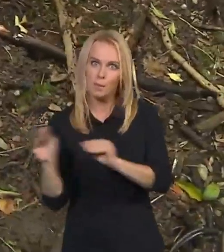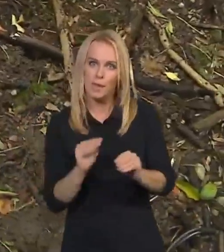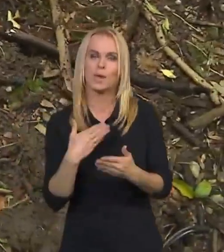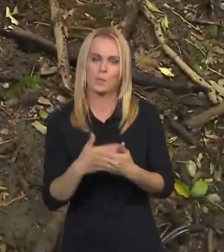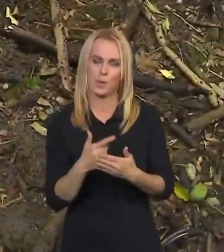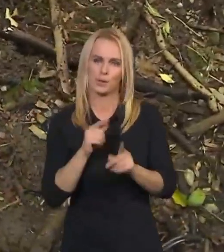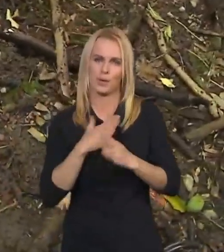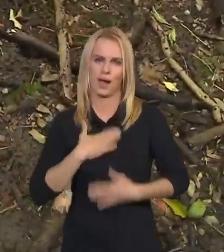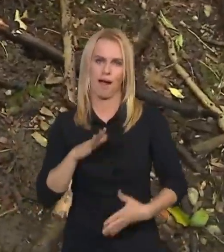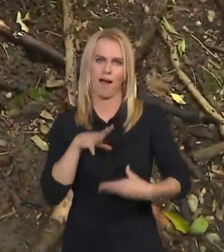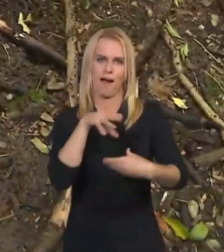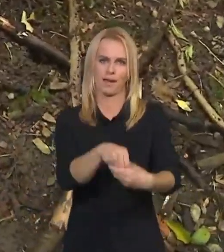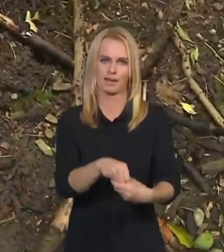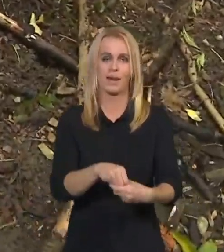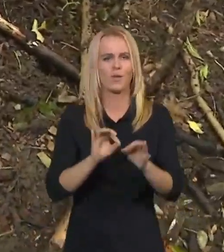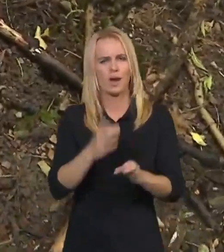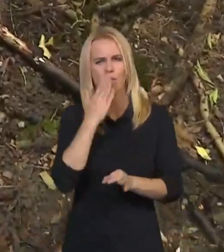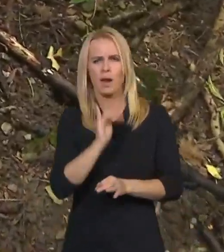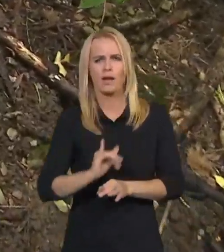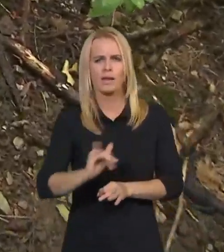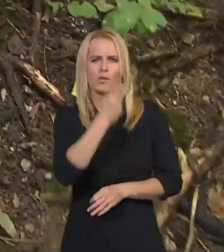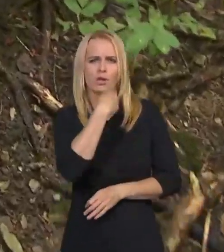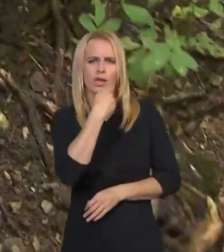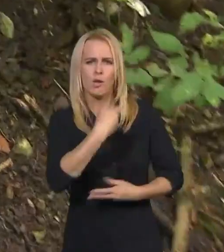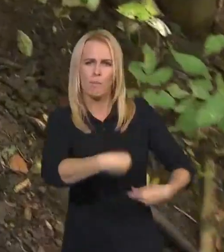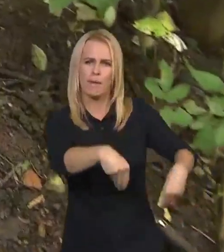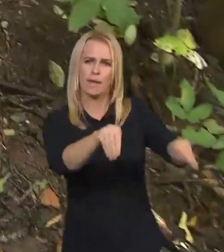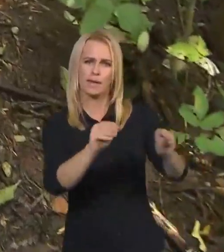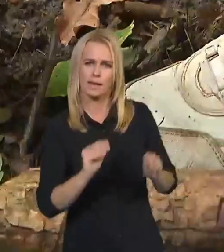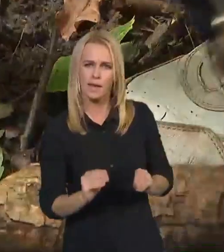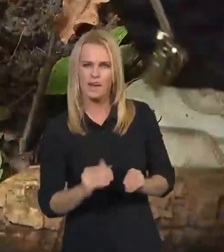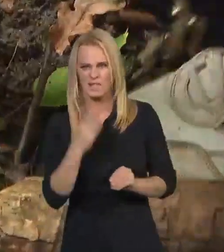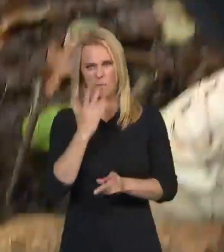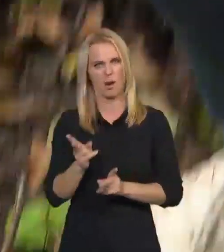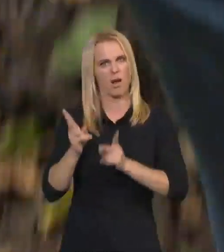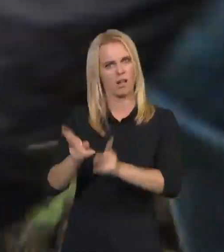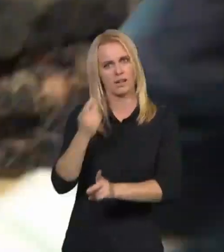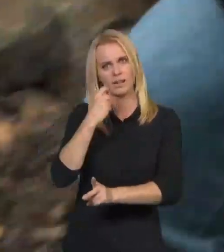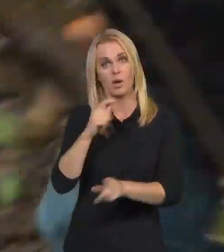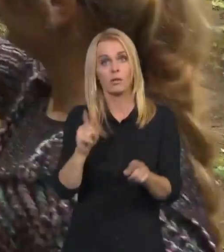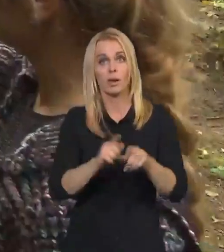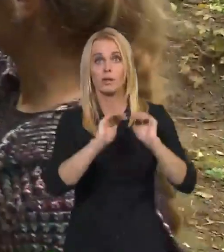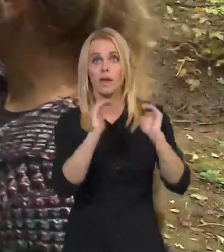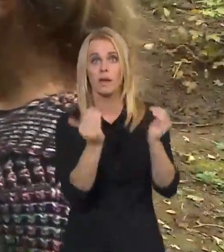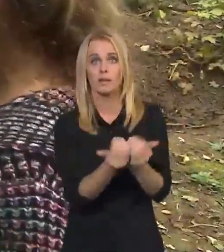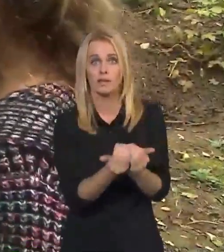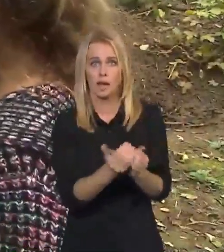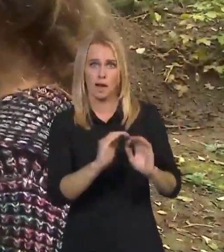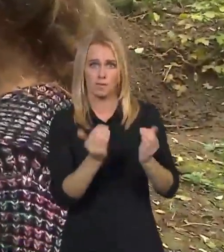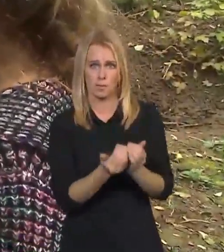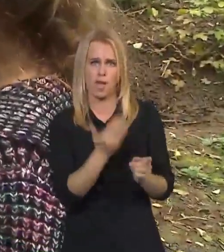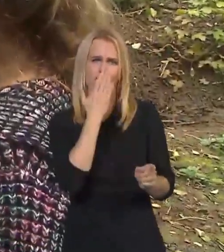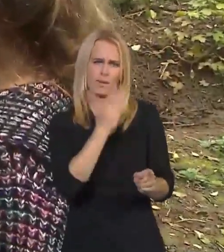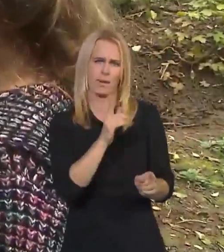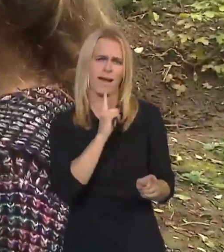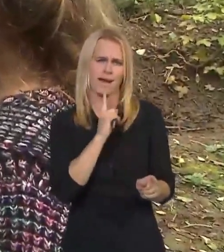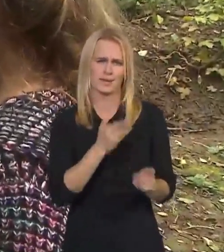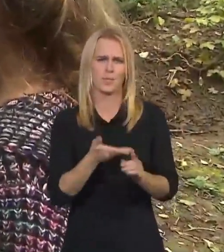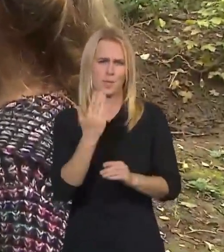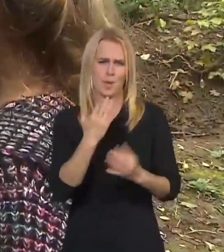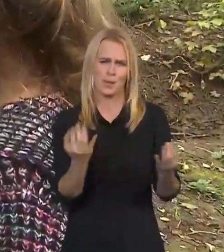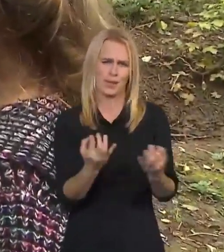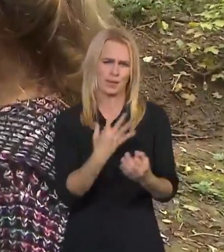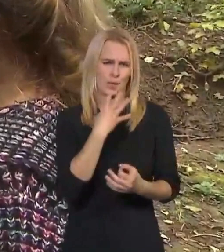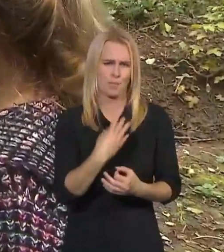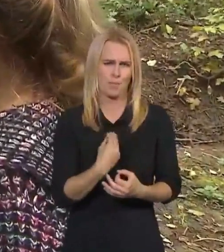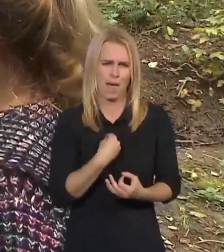piknikoval někde a to už je hodně dlouho asi. Tenisák, zřejmě teda co